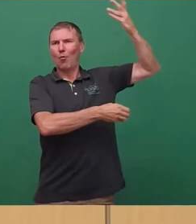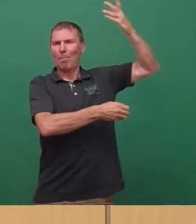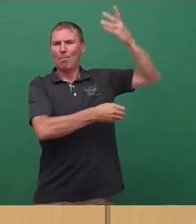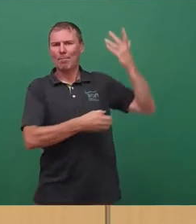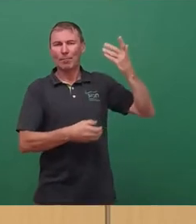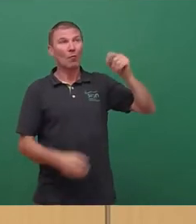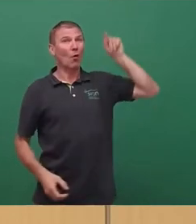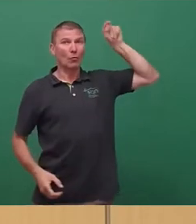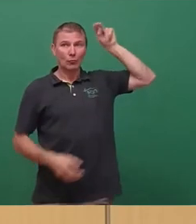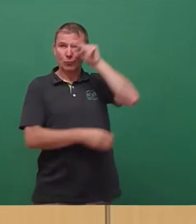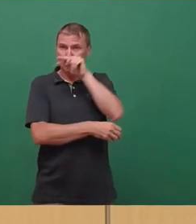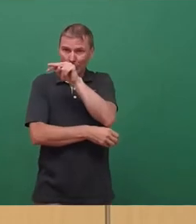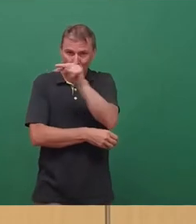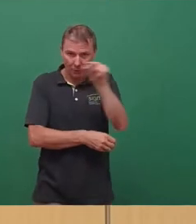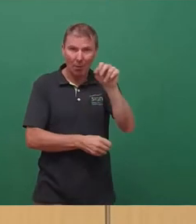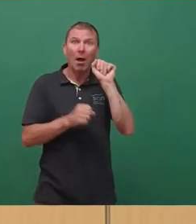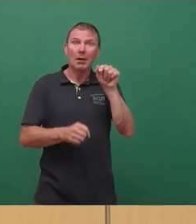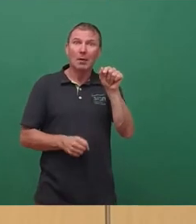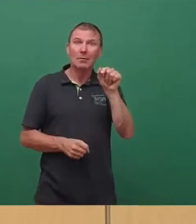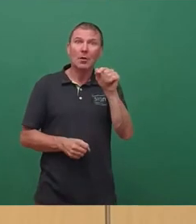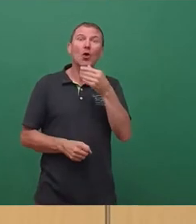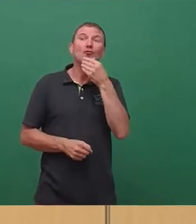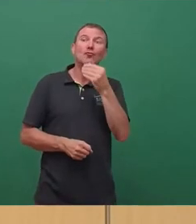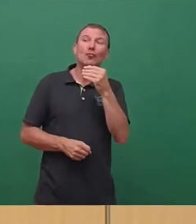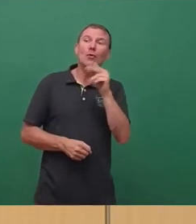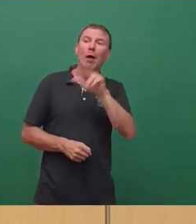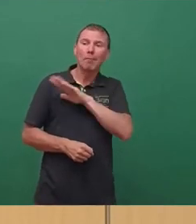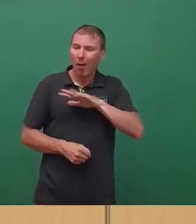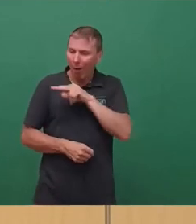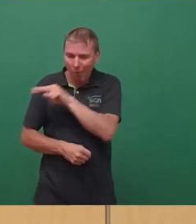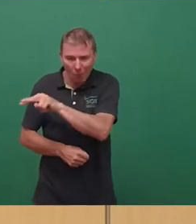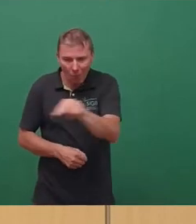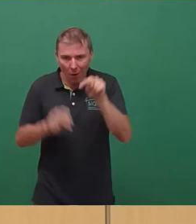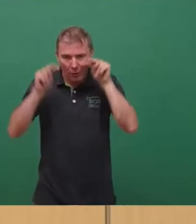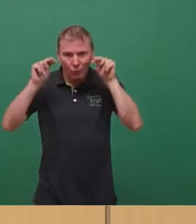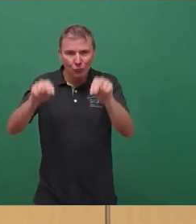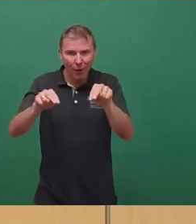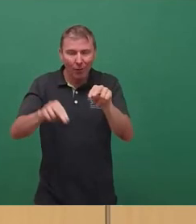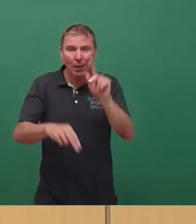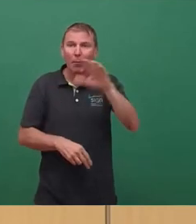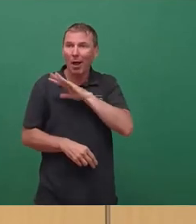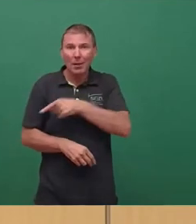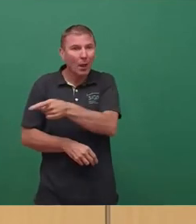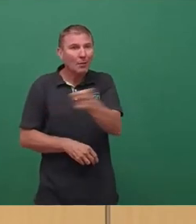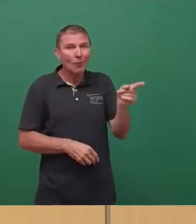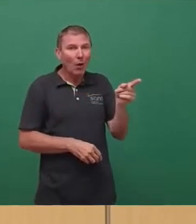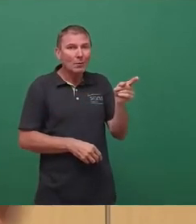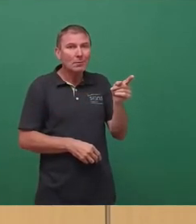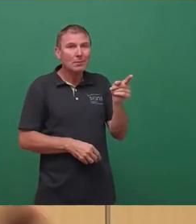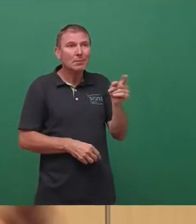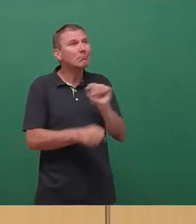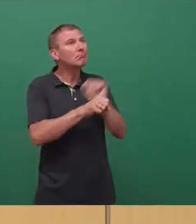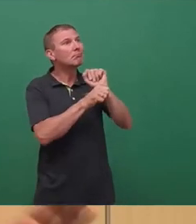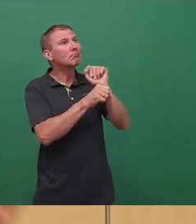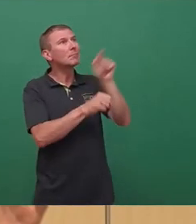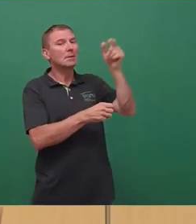übrigens auch hübsch auf das Volk blicken. Doch dieses Vorhaben hatte ihm der